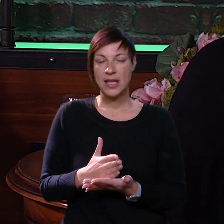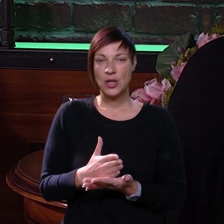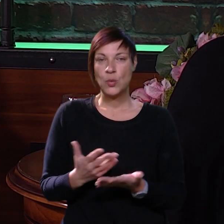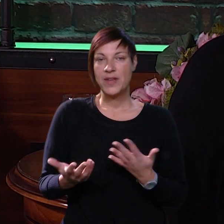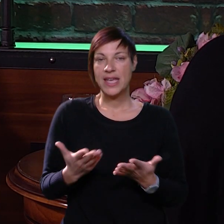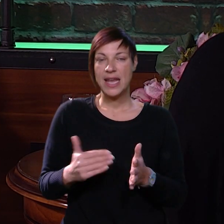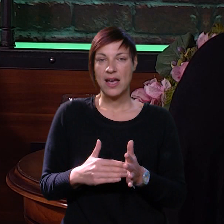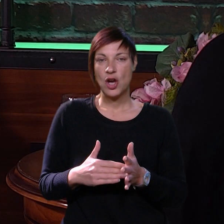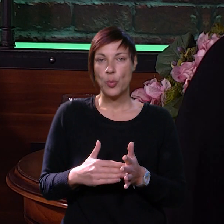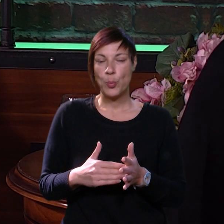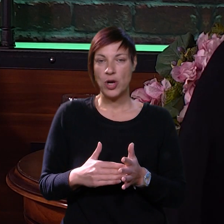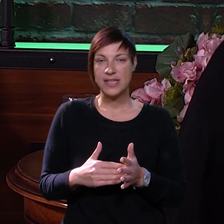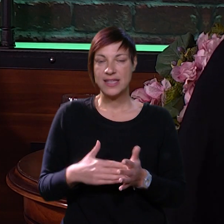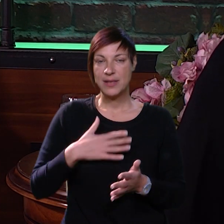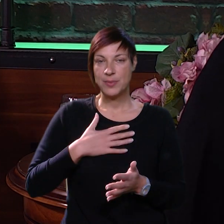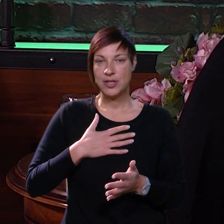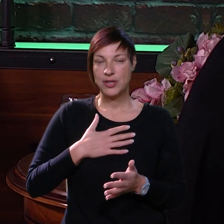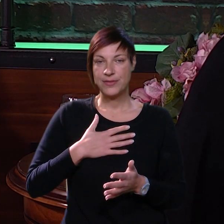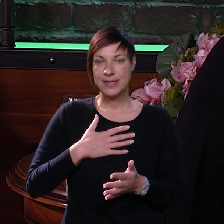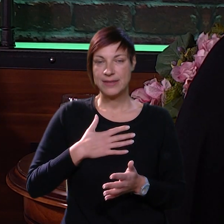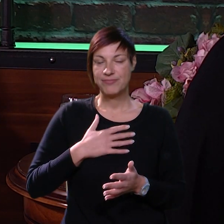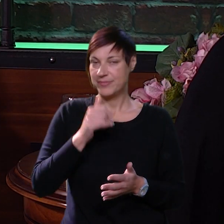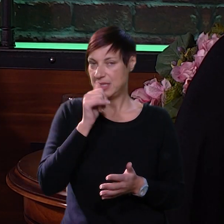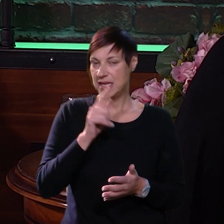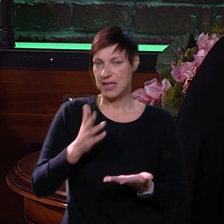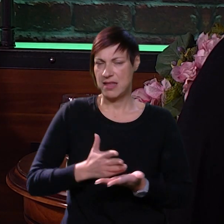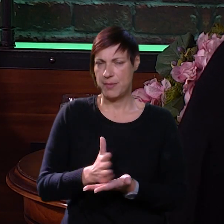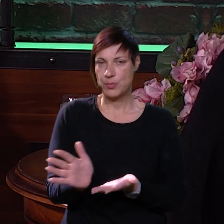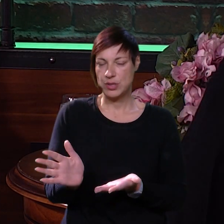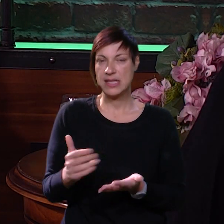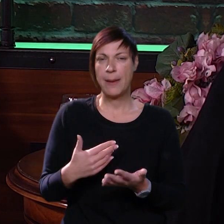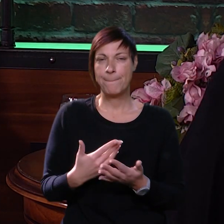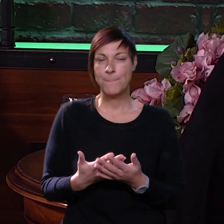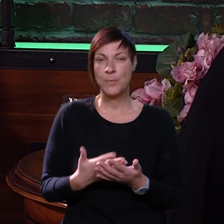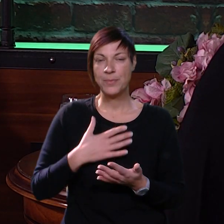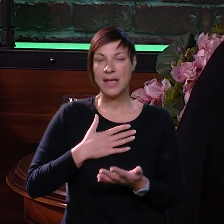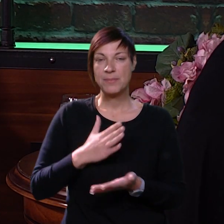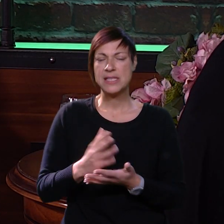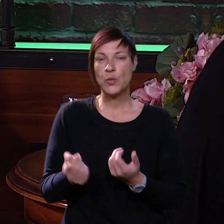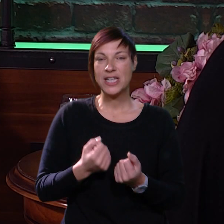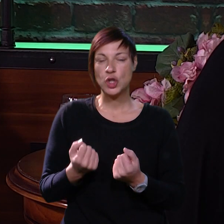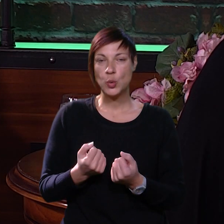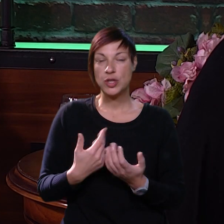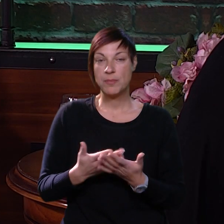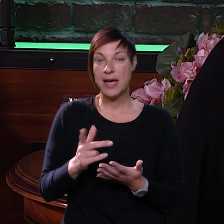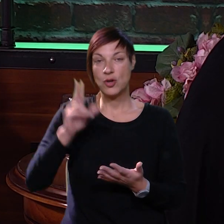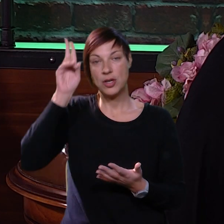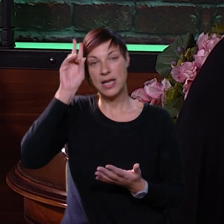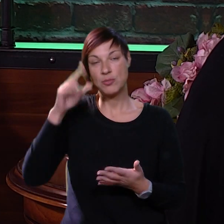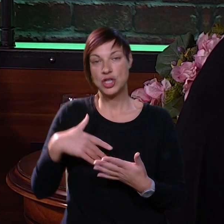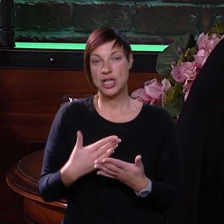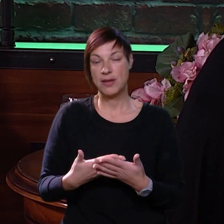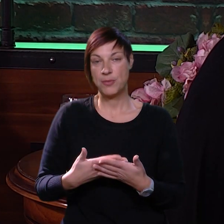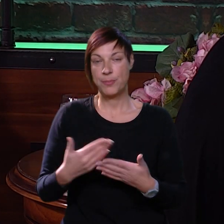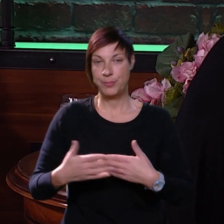Uvijek je nekako potrebno da mi uvijek nikad ne pustimo to zapravo. Mi se uvijek trudimo, ako ne